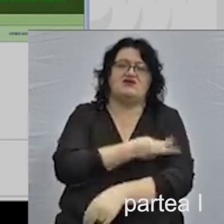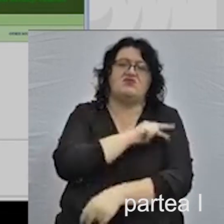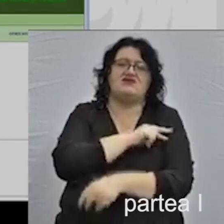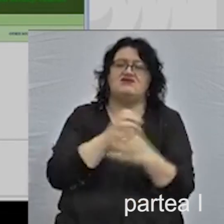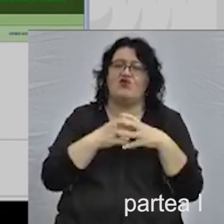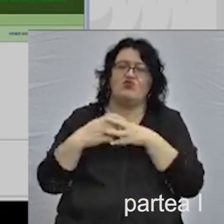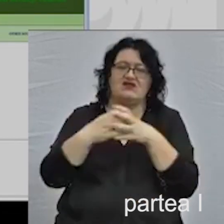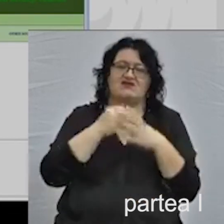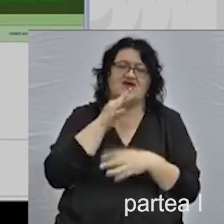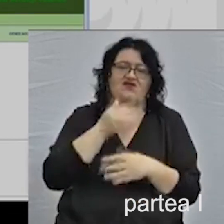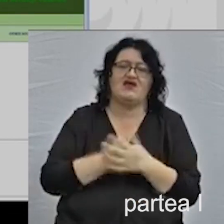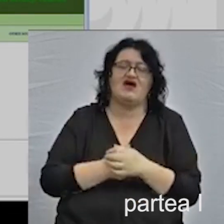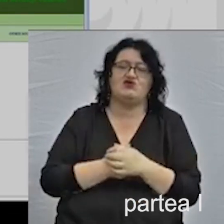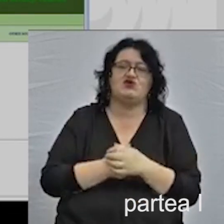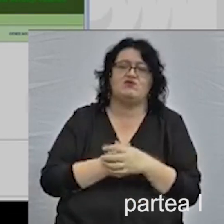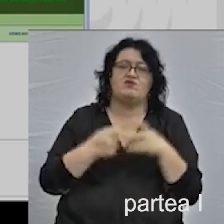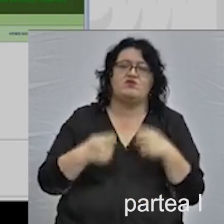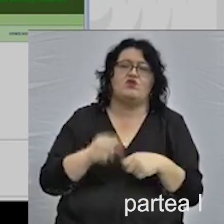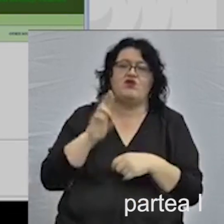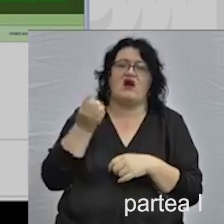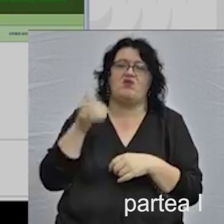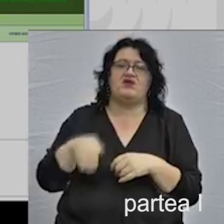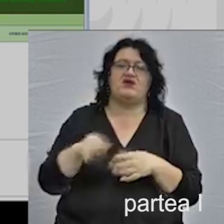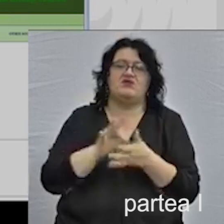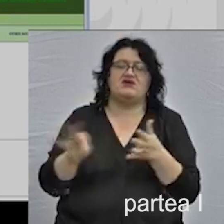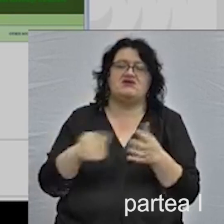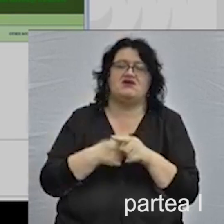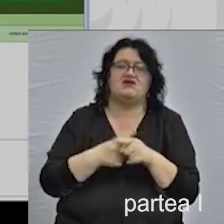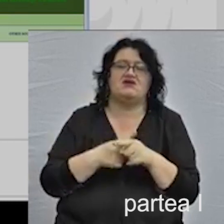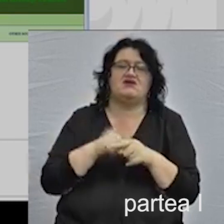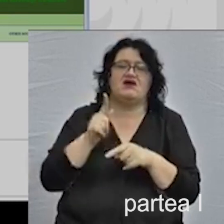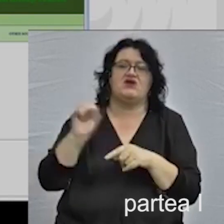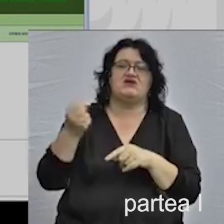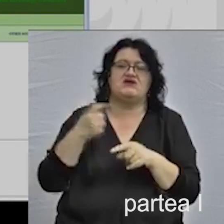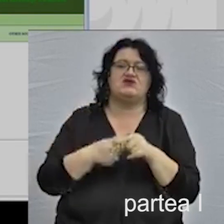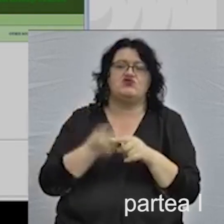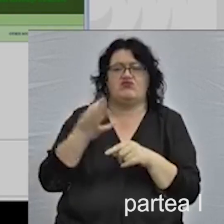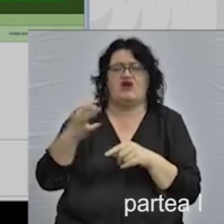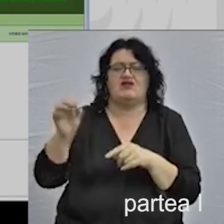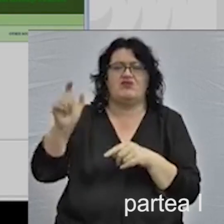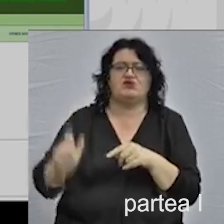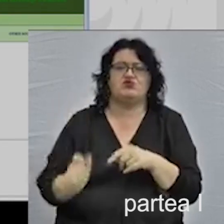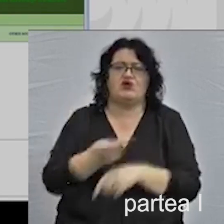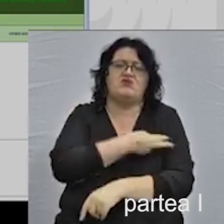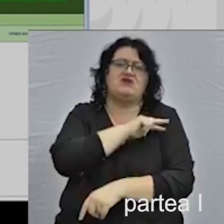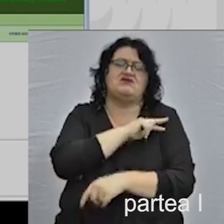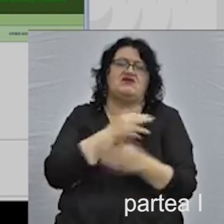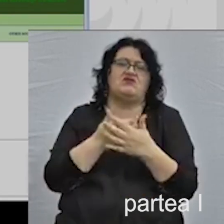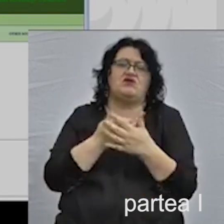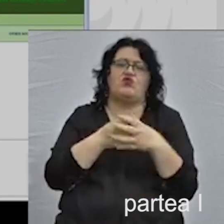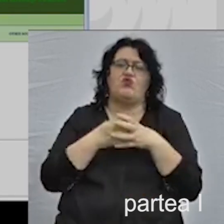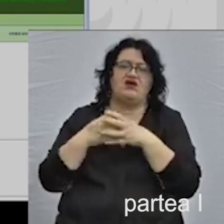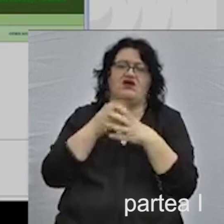comunității, domnul Rabinț Vica Cfir, domnul Gabriel Sechei și alții, sunt cei care au fost, de fapt,